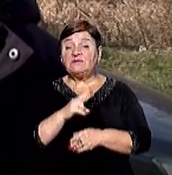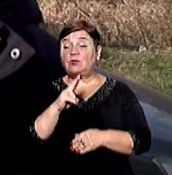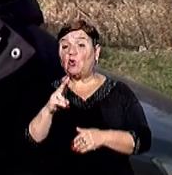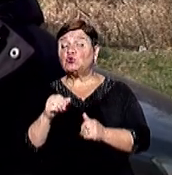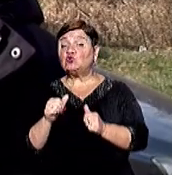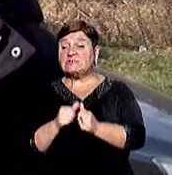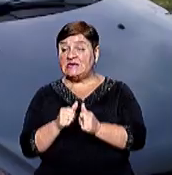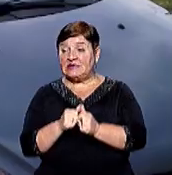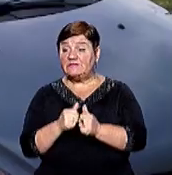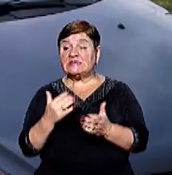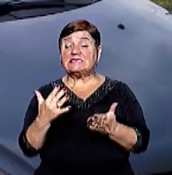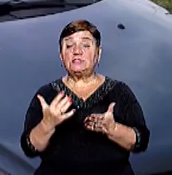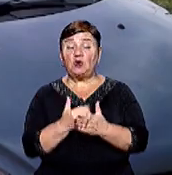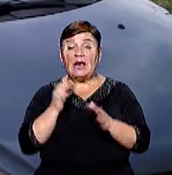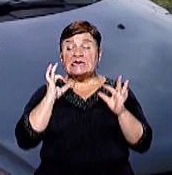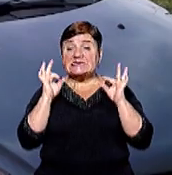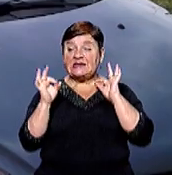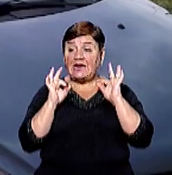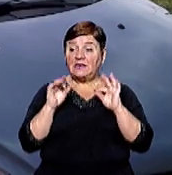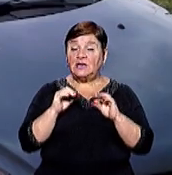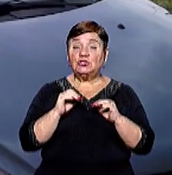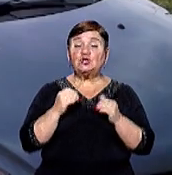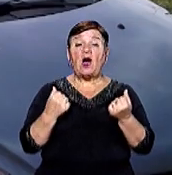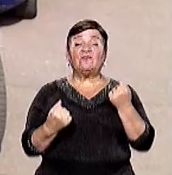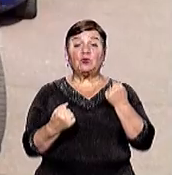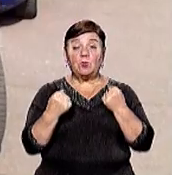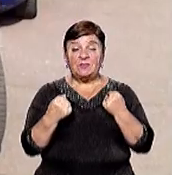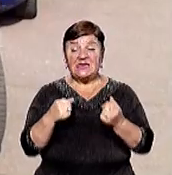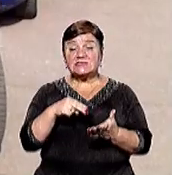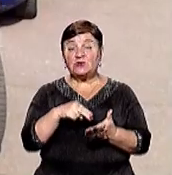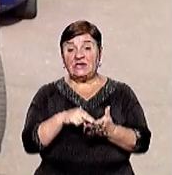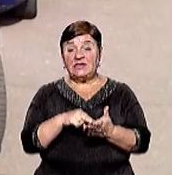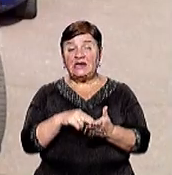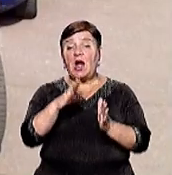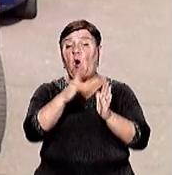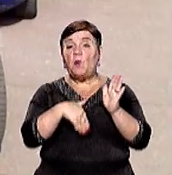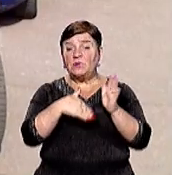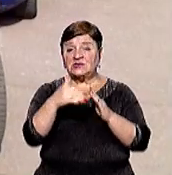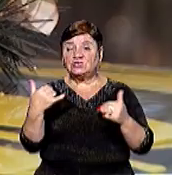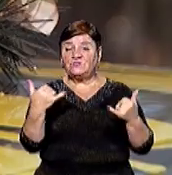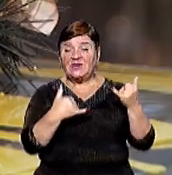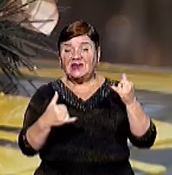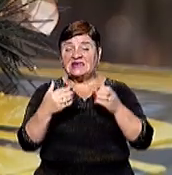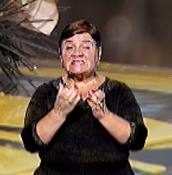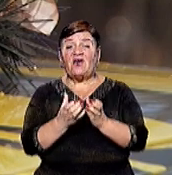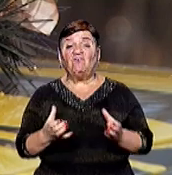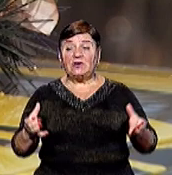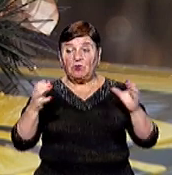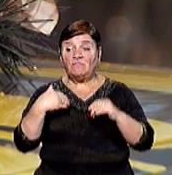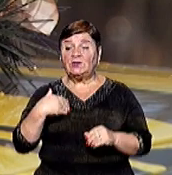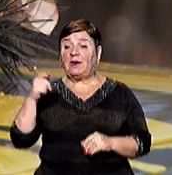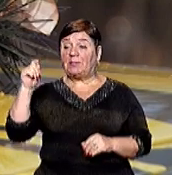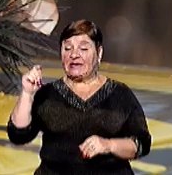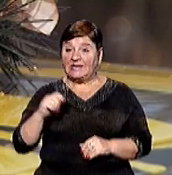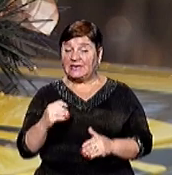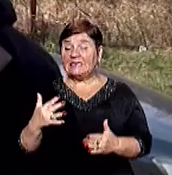сусідів надійшов сигнал про те, що автомобіль на подвір'ї стоїть, фарбою обмальований з похоронним вінком Вони приїхали, по